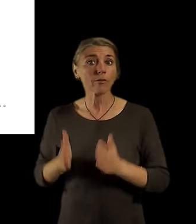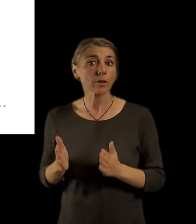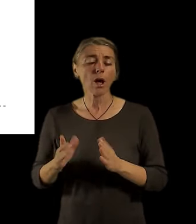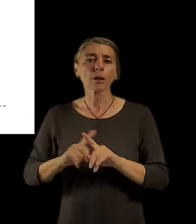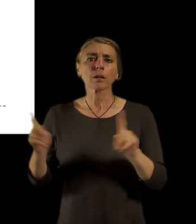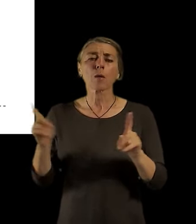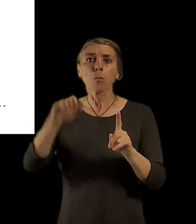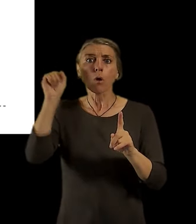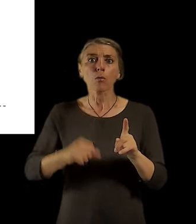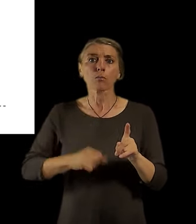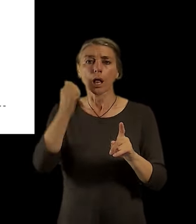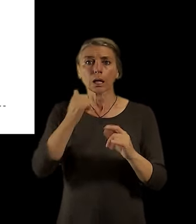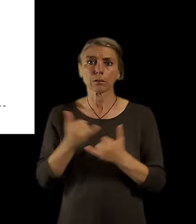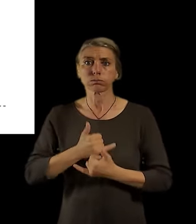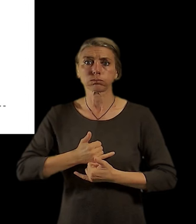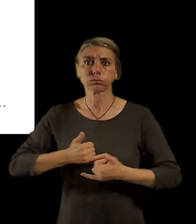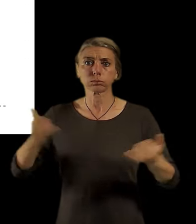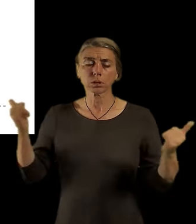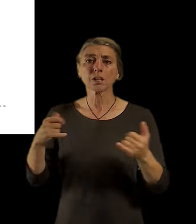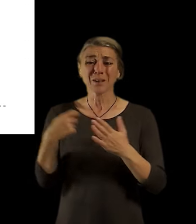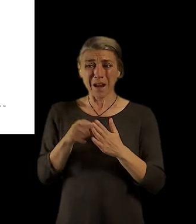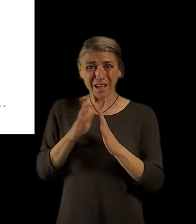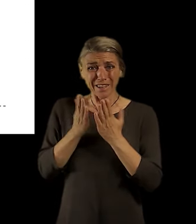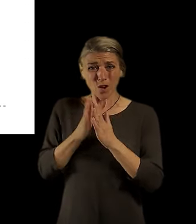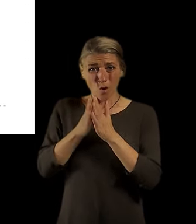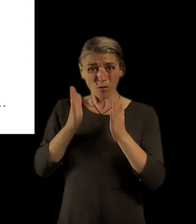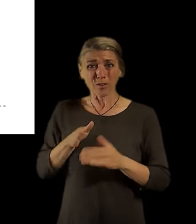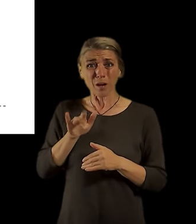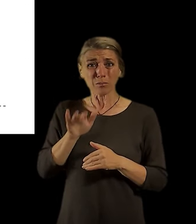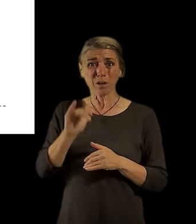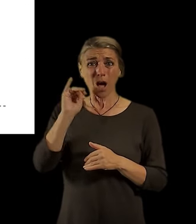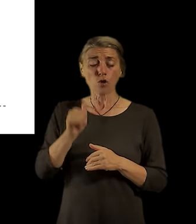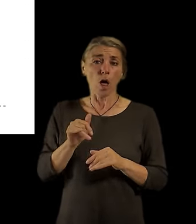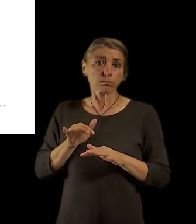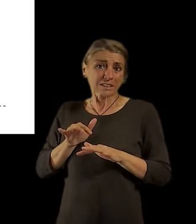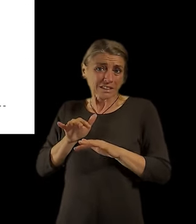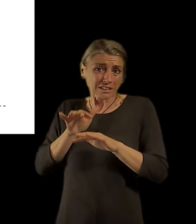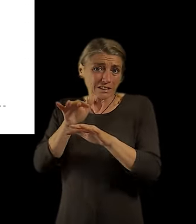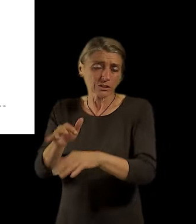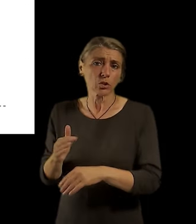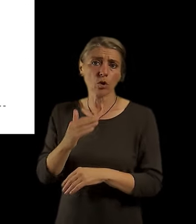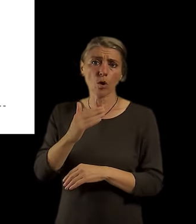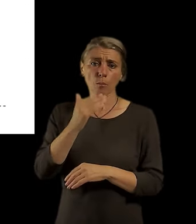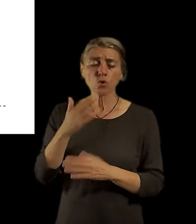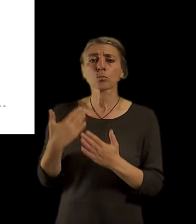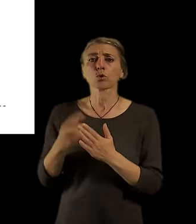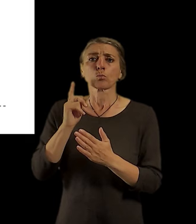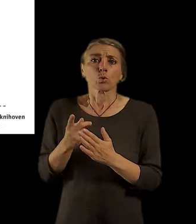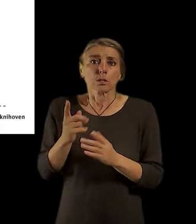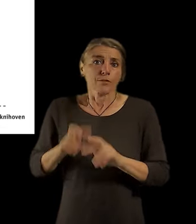nárůstu, že na ten počet knihovn, který tam je dnes, by bylo vidět, že tam nějaké obrovské zatížení toho daného zařízení.